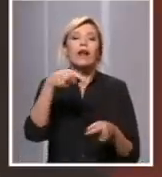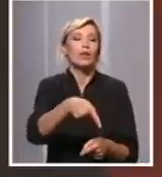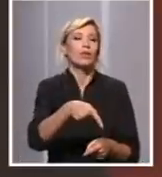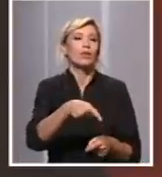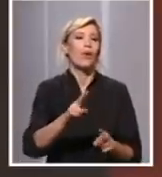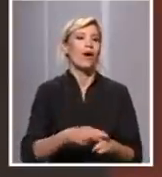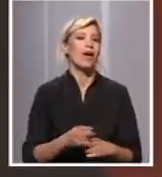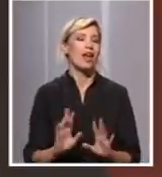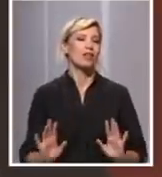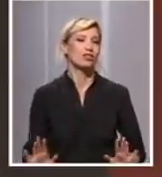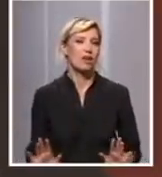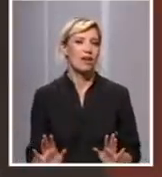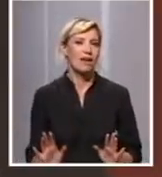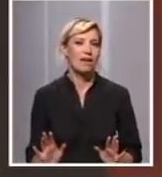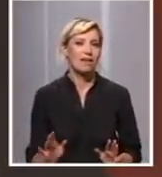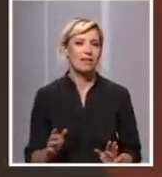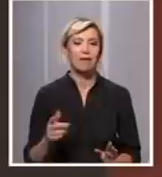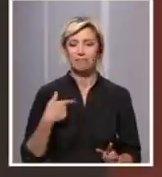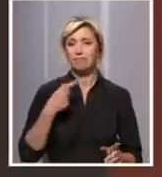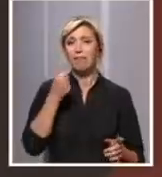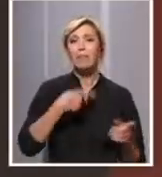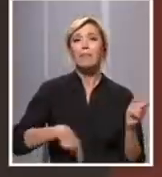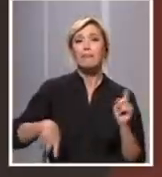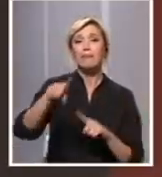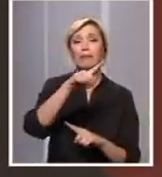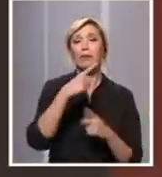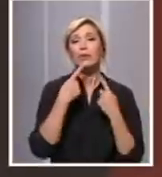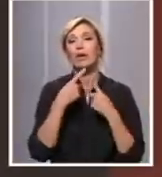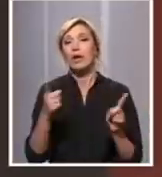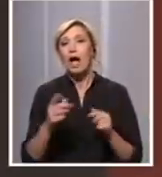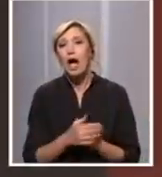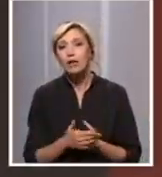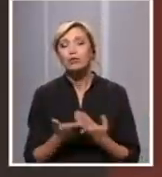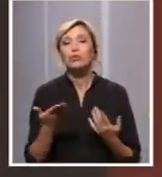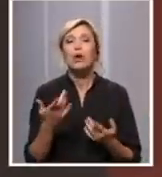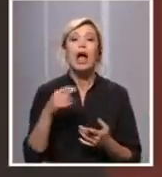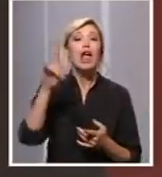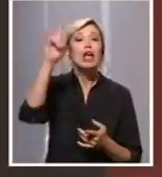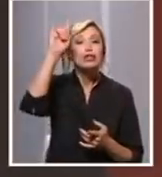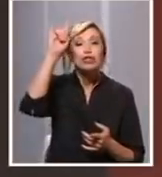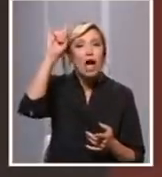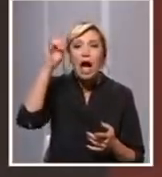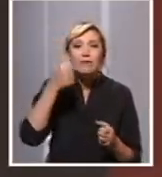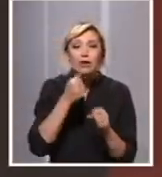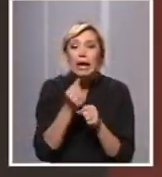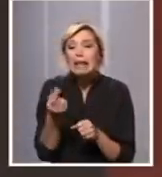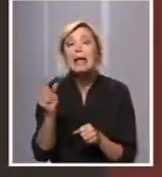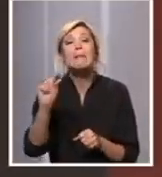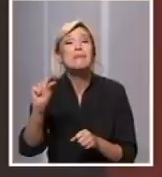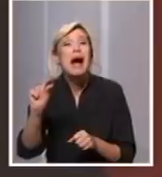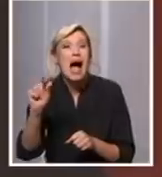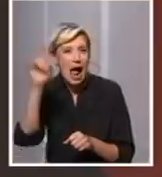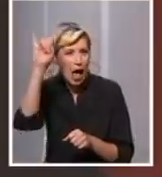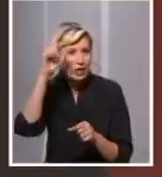Naš narod vrlo često kaže da su djavolska posla u sitnim stvarima, znači u te sitnice, koliko god